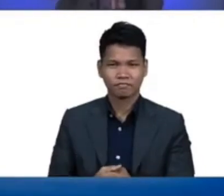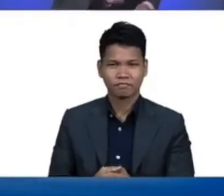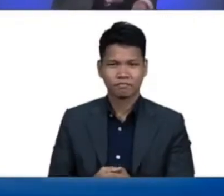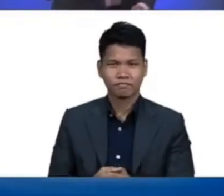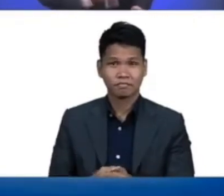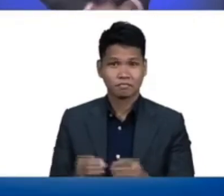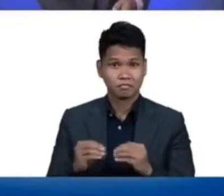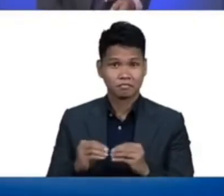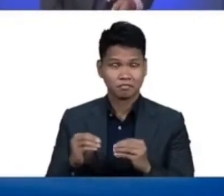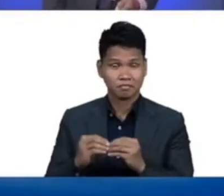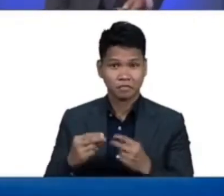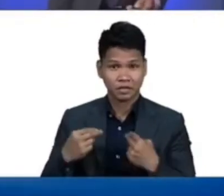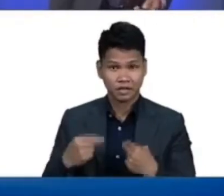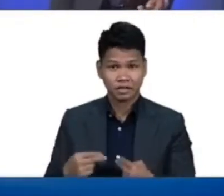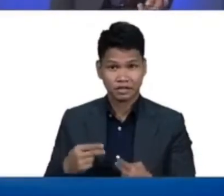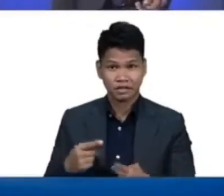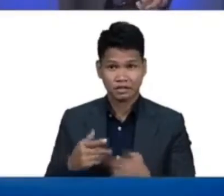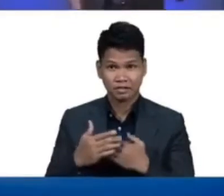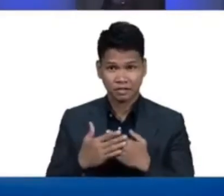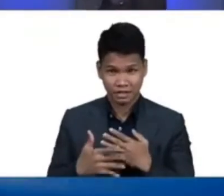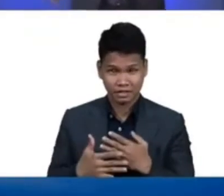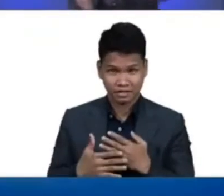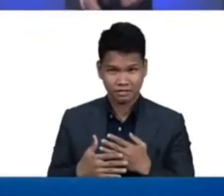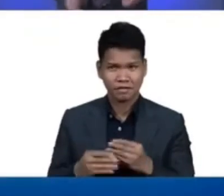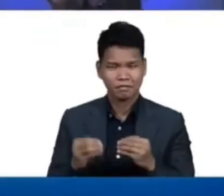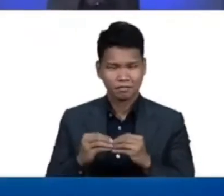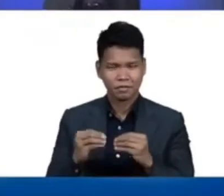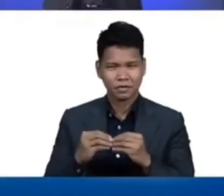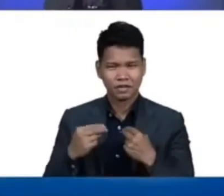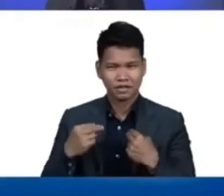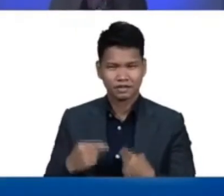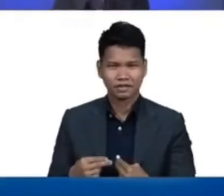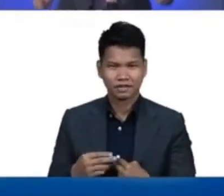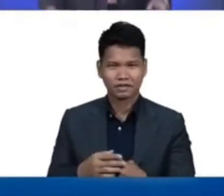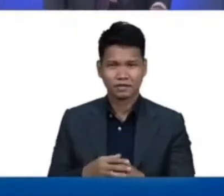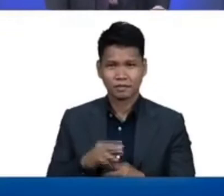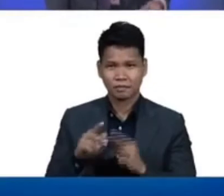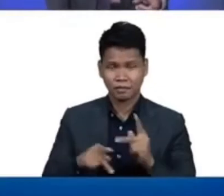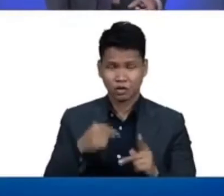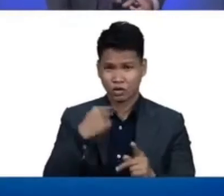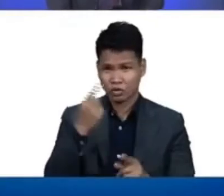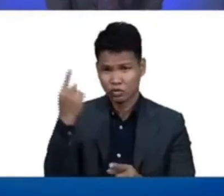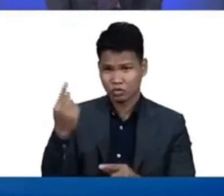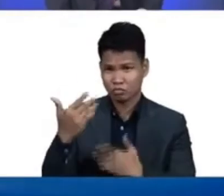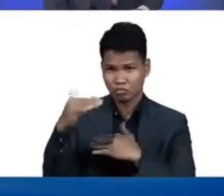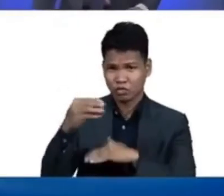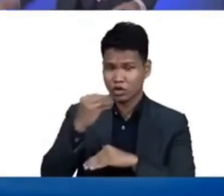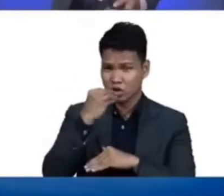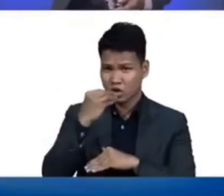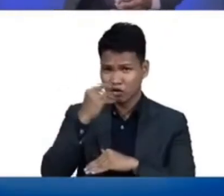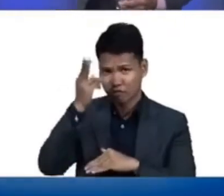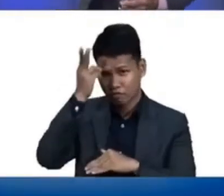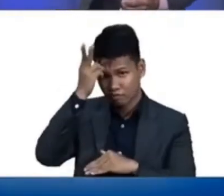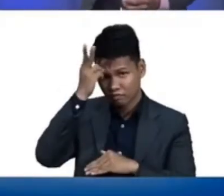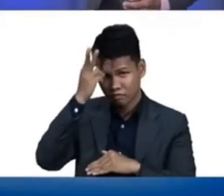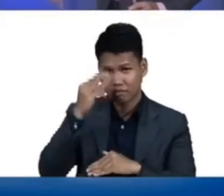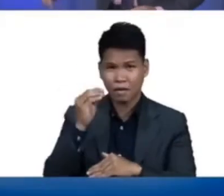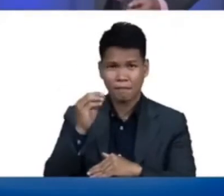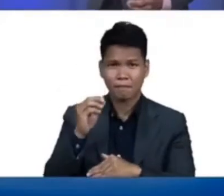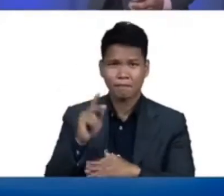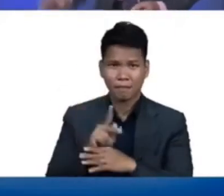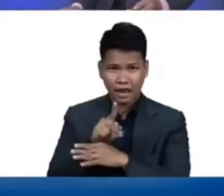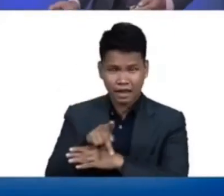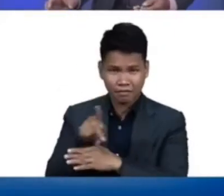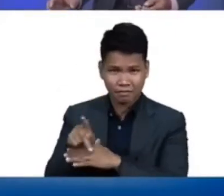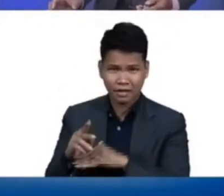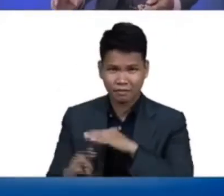blood, the healthier you are. Asabi po rito, people who eat only plant-based food have reduced rates